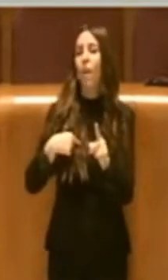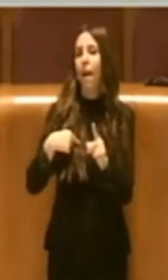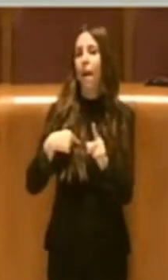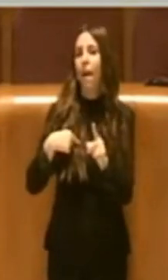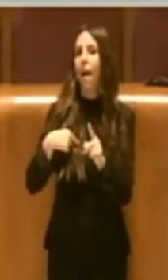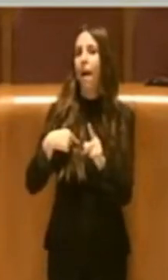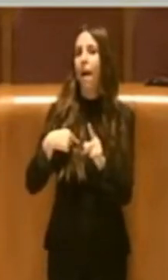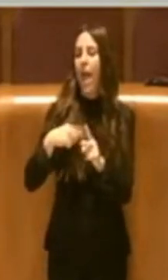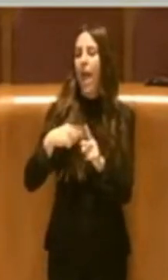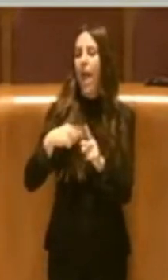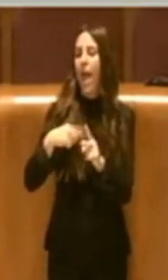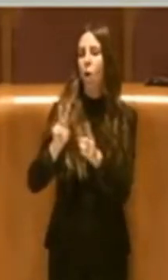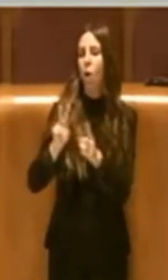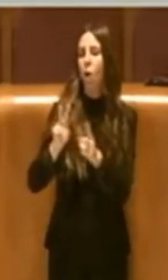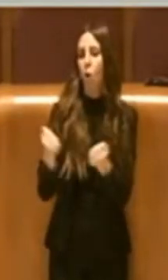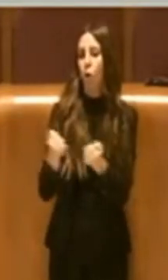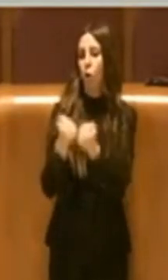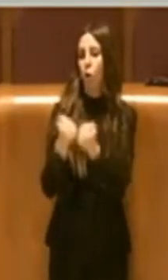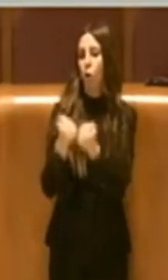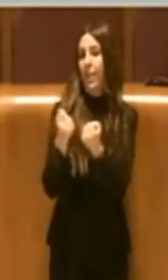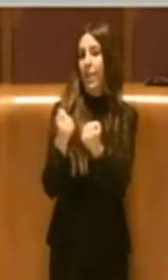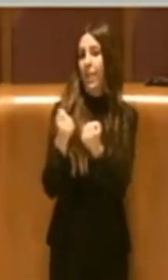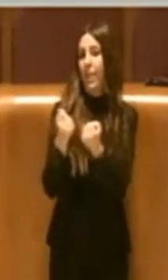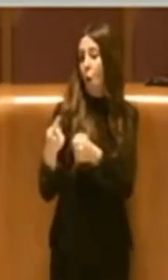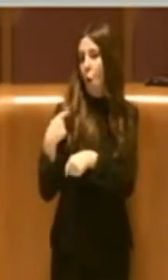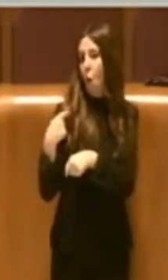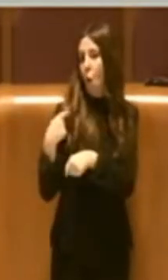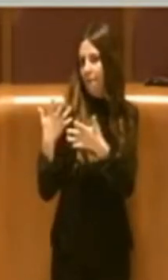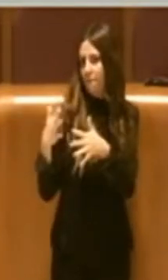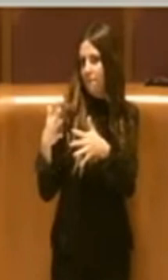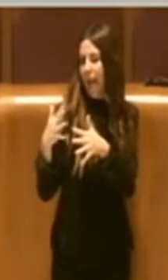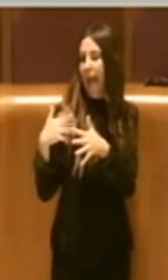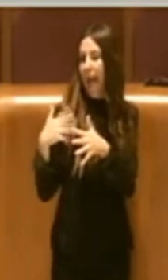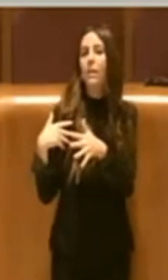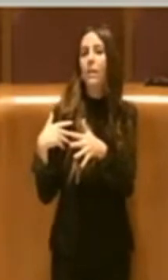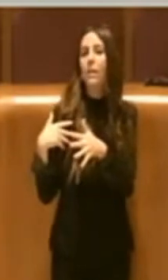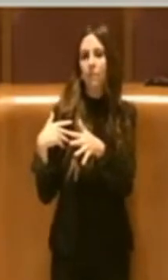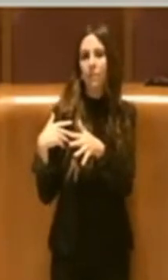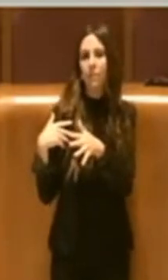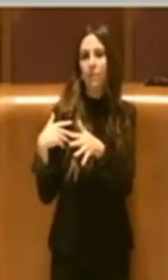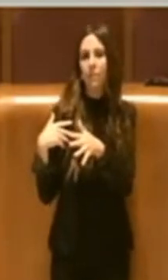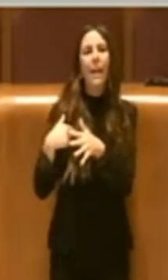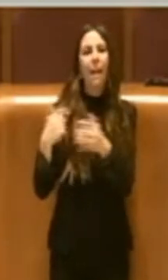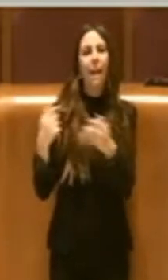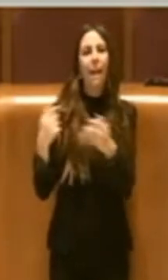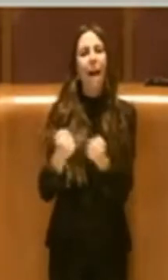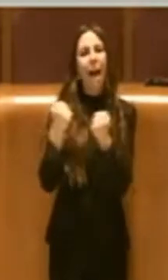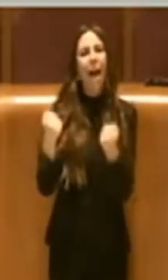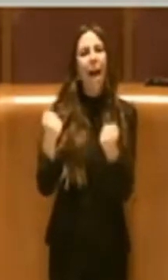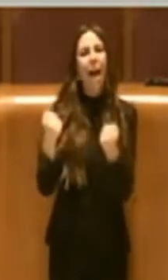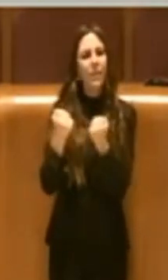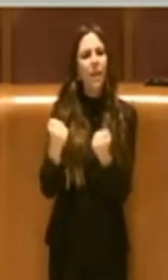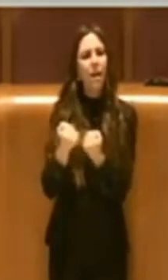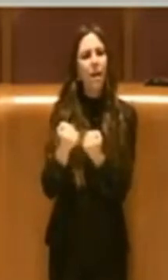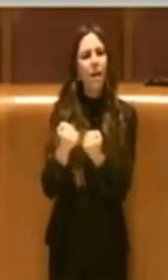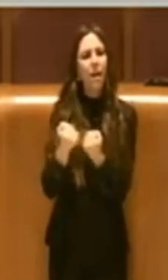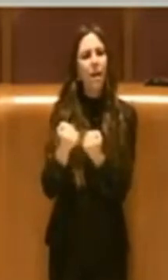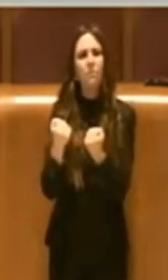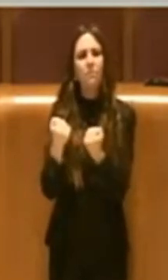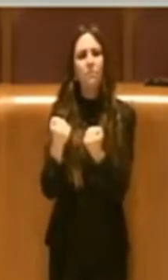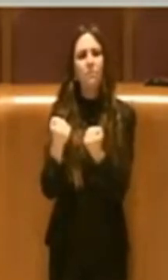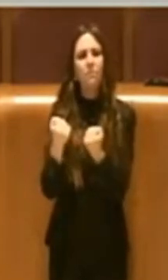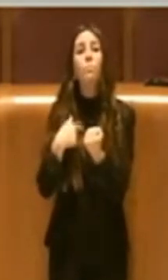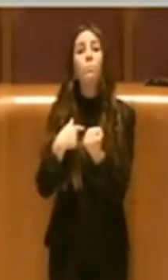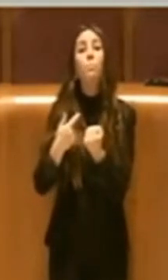sono state svolte in questi giorni e che anche le attività di sbazio potranno riprendere e anche prima rispetto a